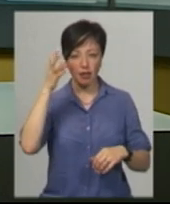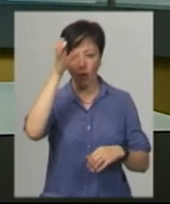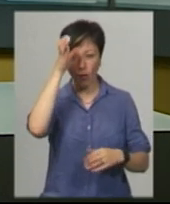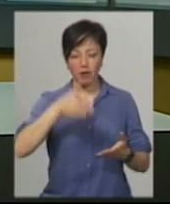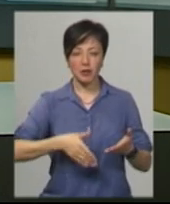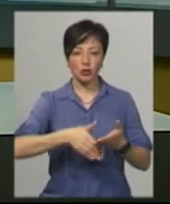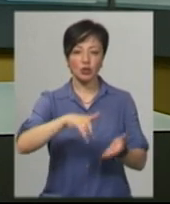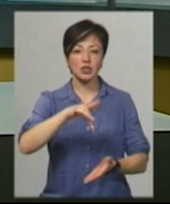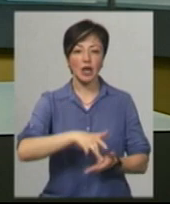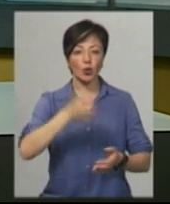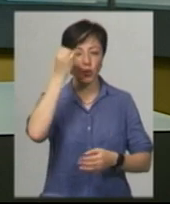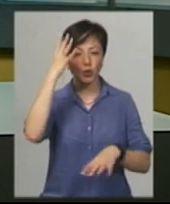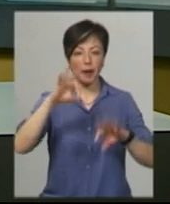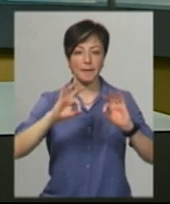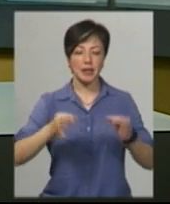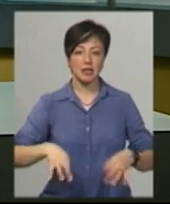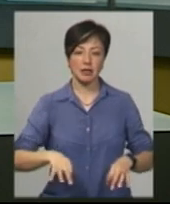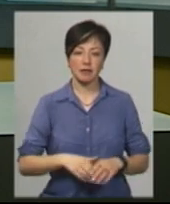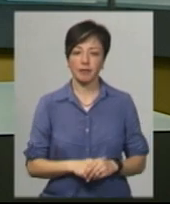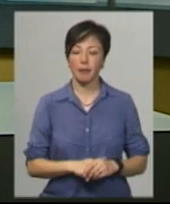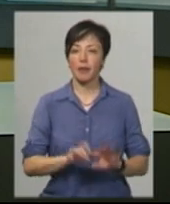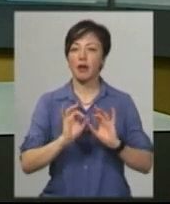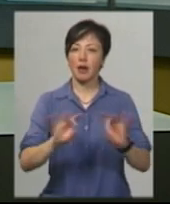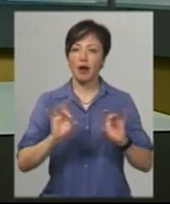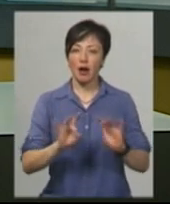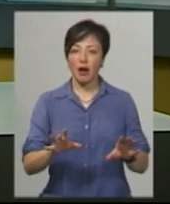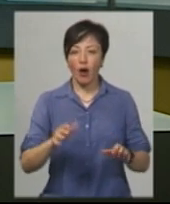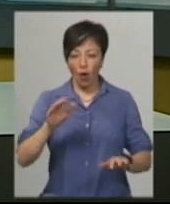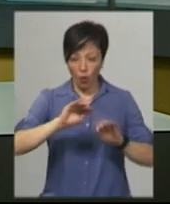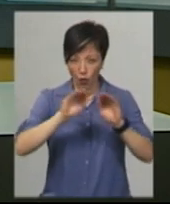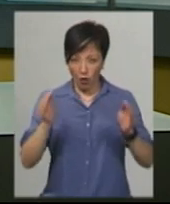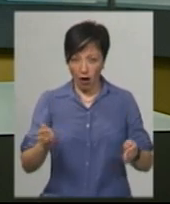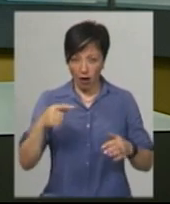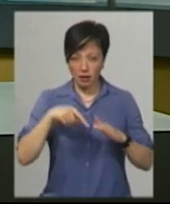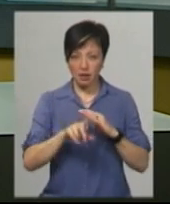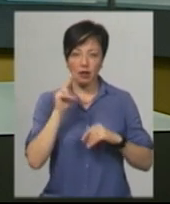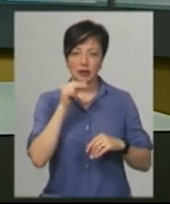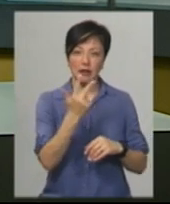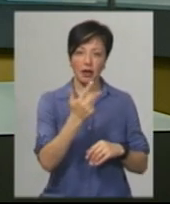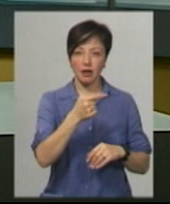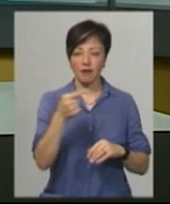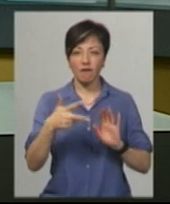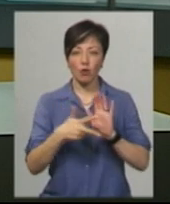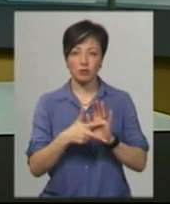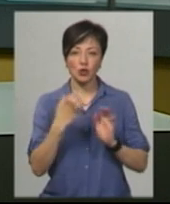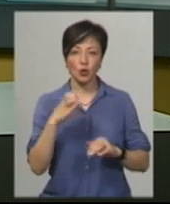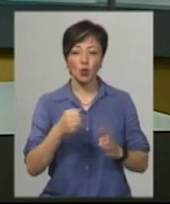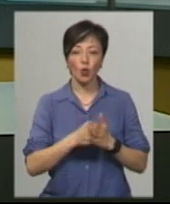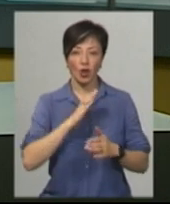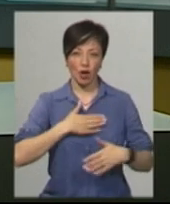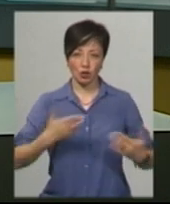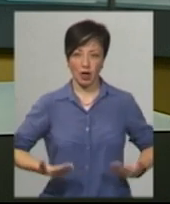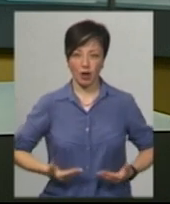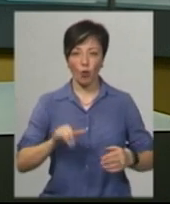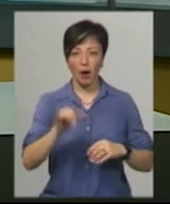центру культури та мистецтва Сергій Маярчак. За його словами, курган датований 3-8 століттям до нашої ери. Додає, у